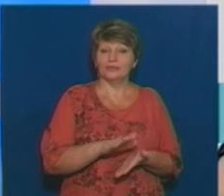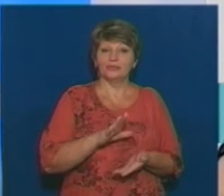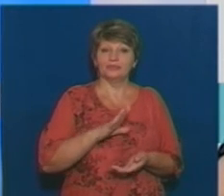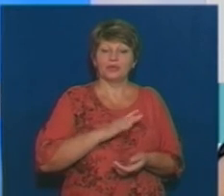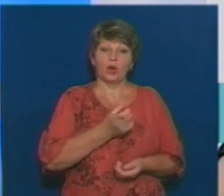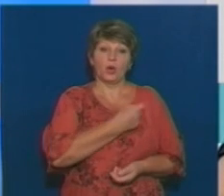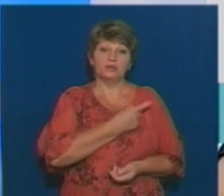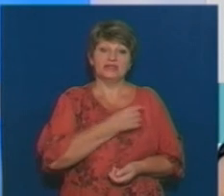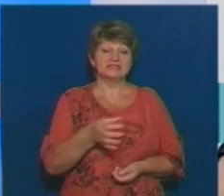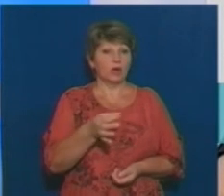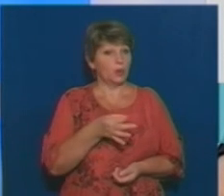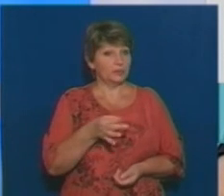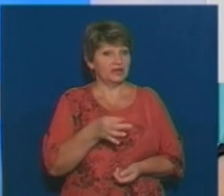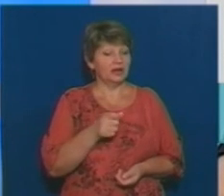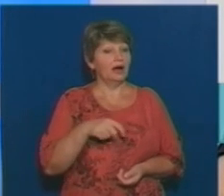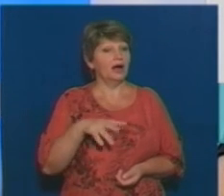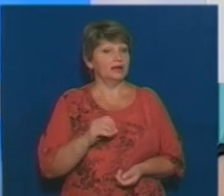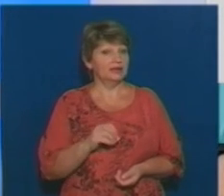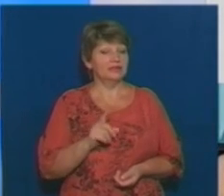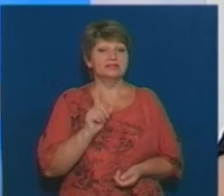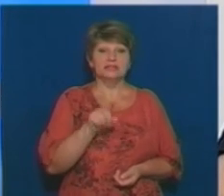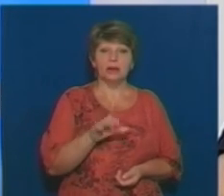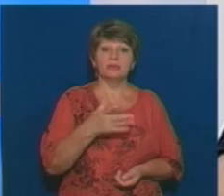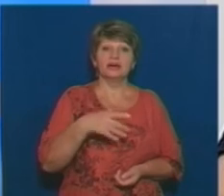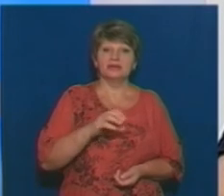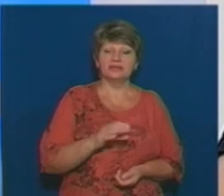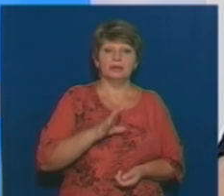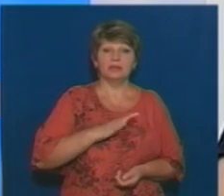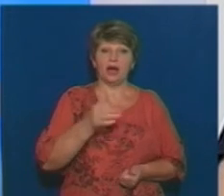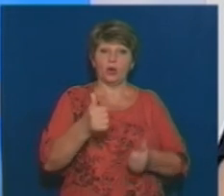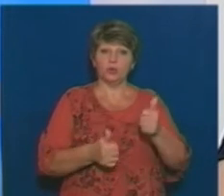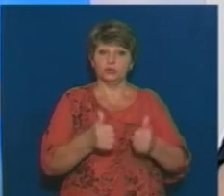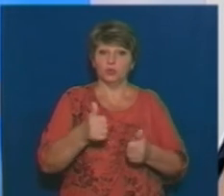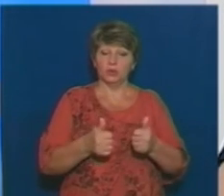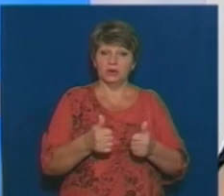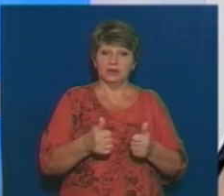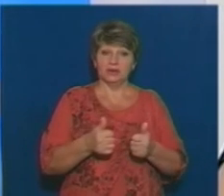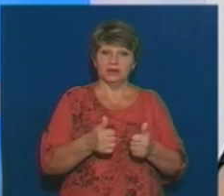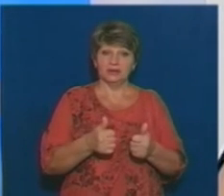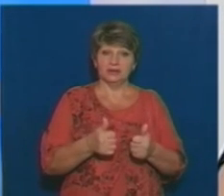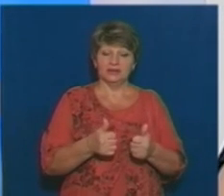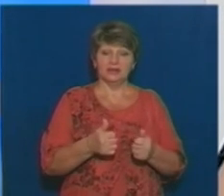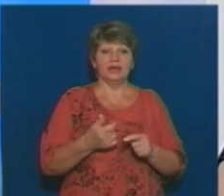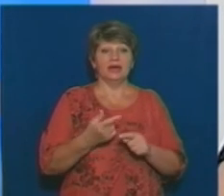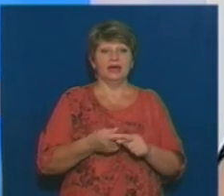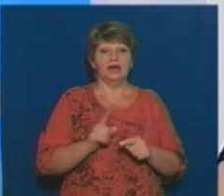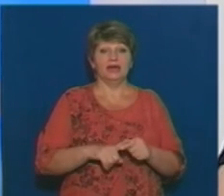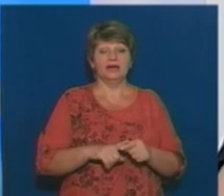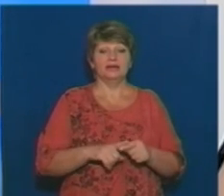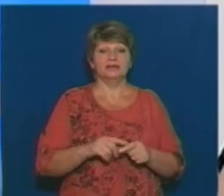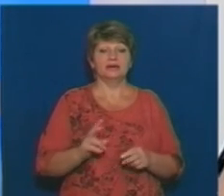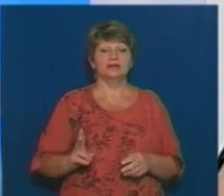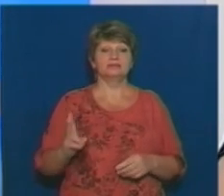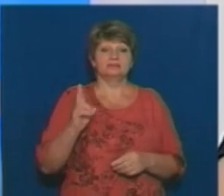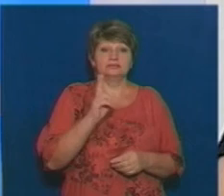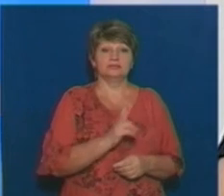з Одеської області, якщо не помиляюся. Але, знову ж, там, де була конкуренція на торгах, тобто, як відбувалися торги, левова частина – це заходила пара,